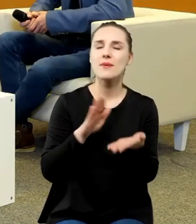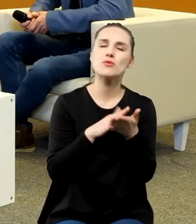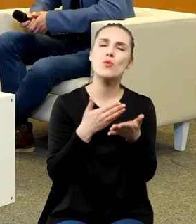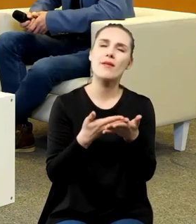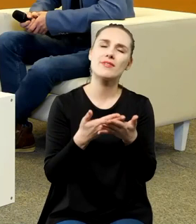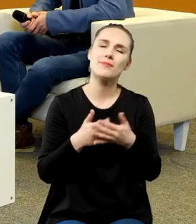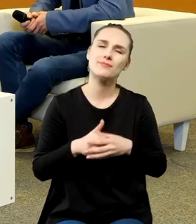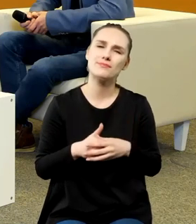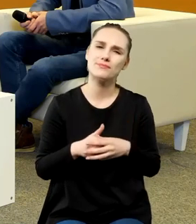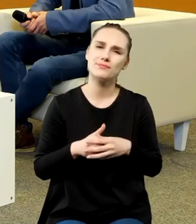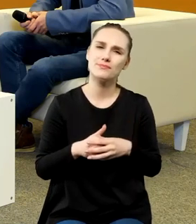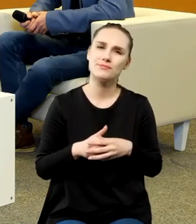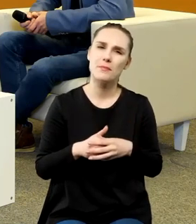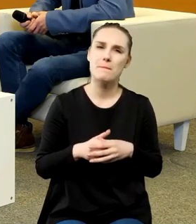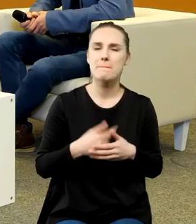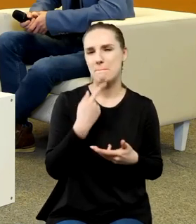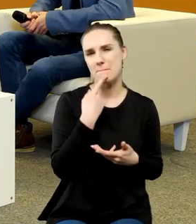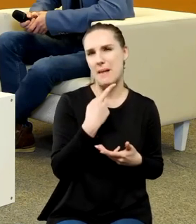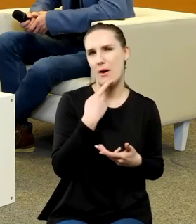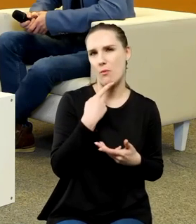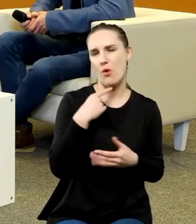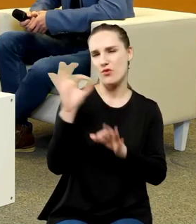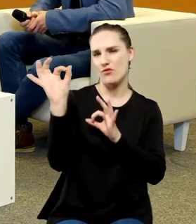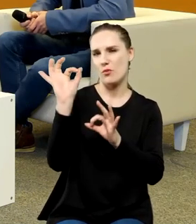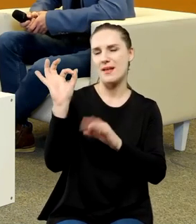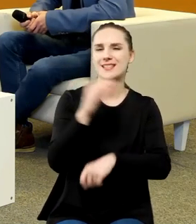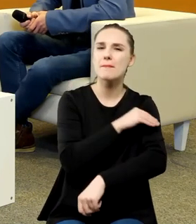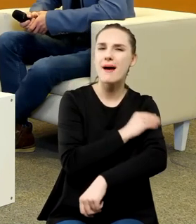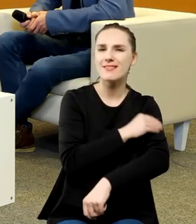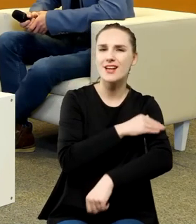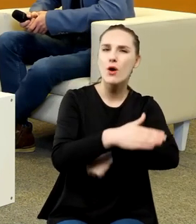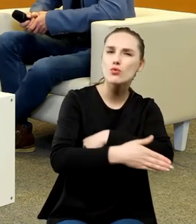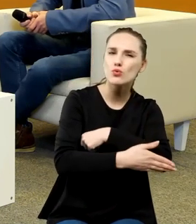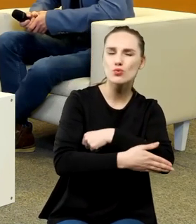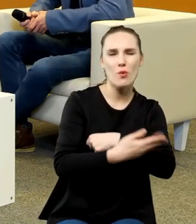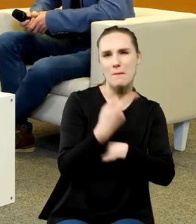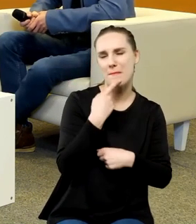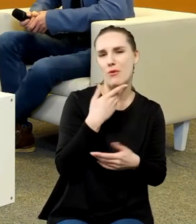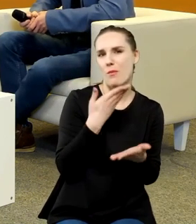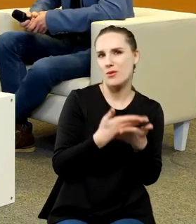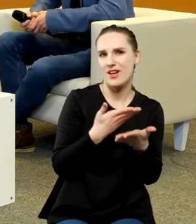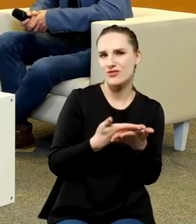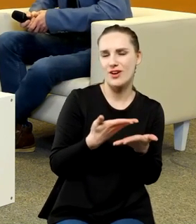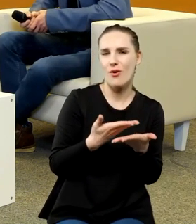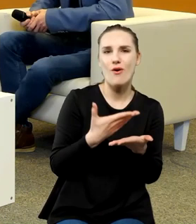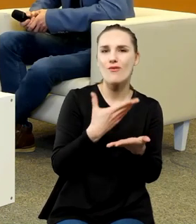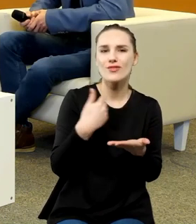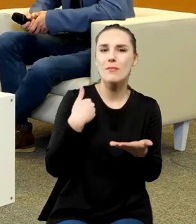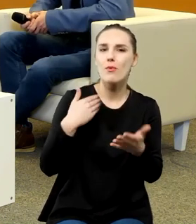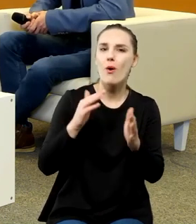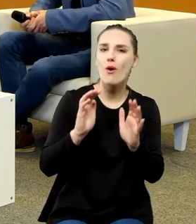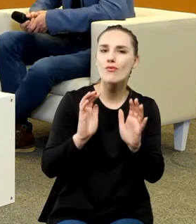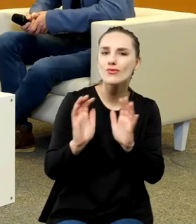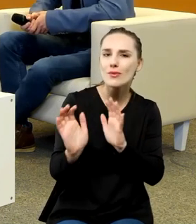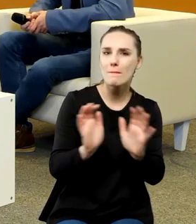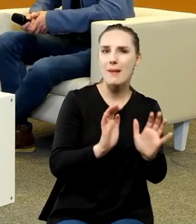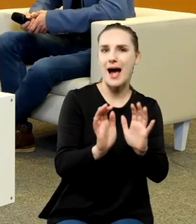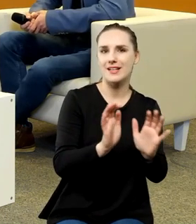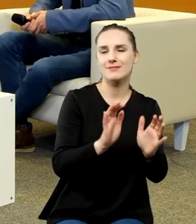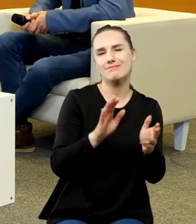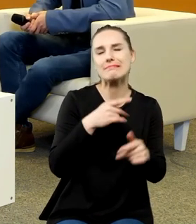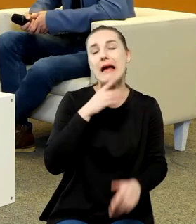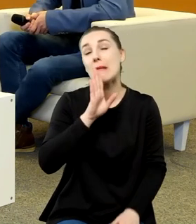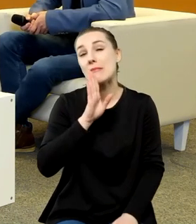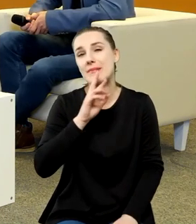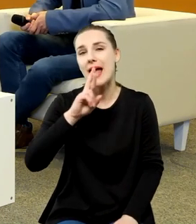tak mało jest tych materiałów źródłowych, bo nie zadbano w porę, żeby podobno Retyks